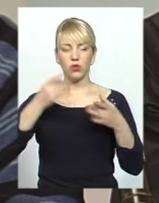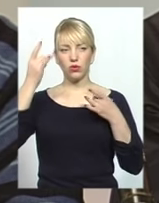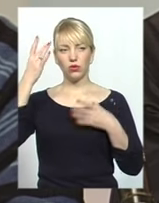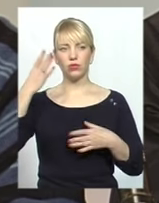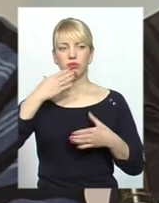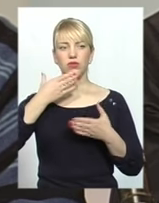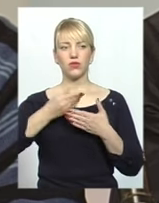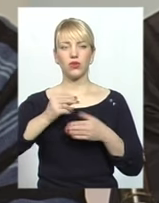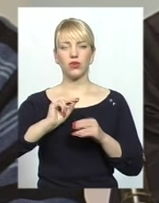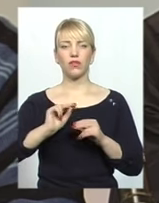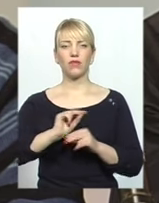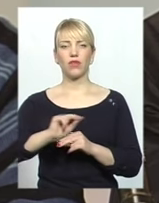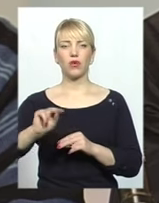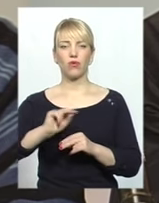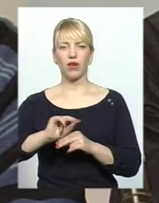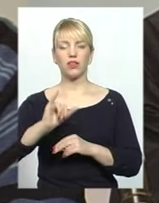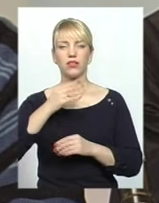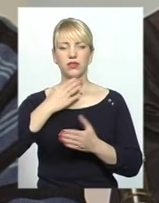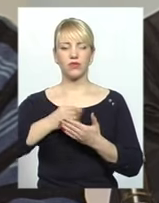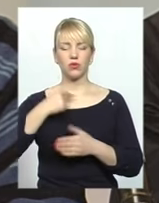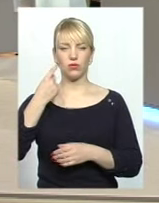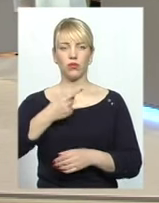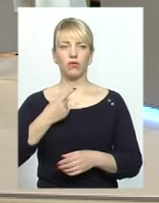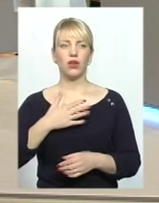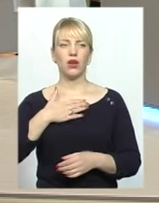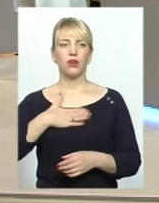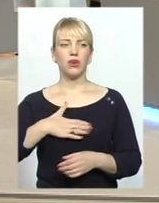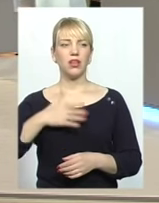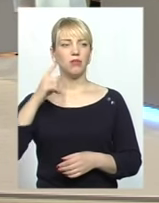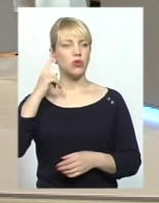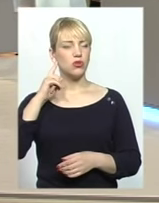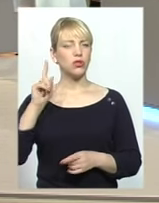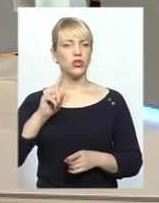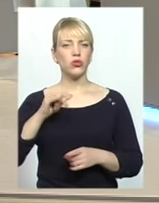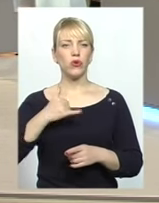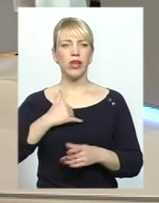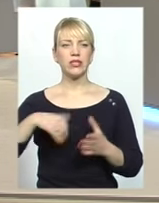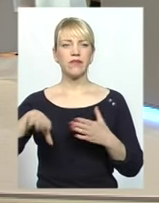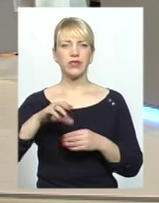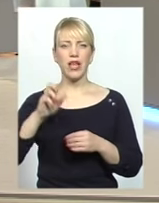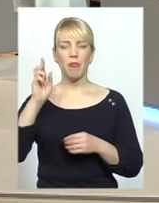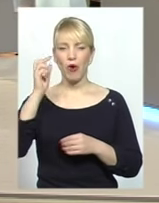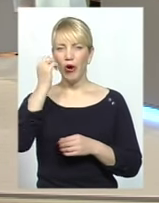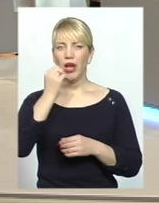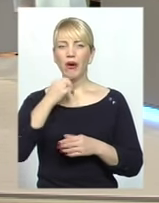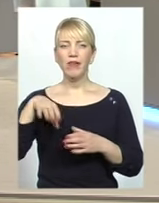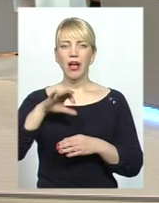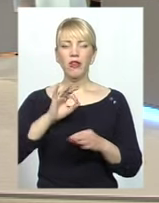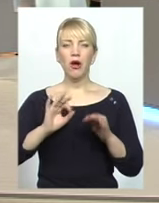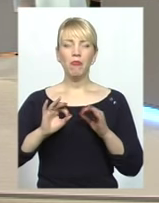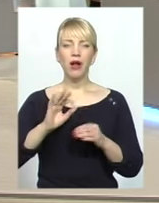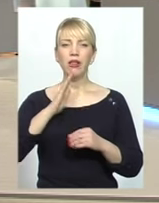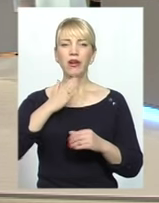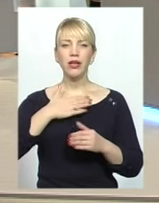своє виховання і свою мову. Так, приємно чути, що все у нас, Богу дякувати, нормально. І наші